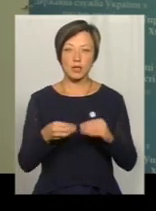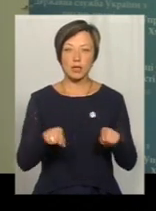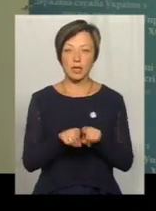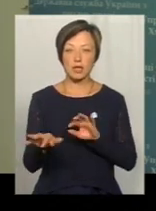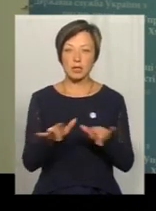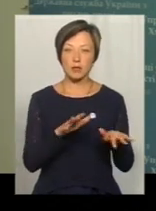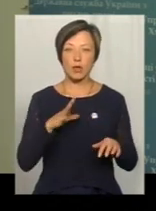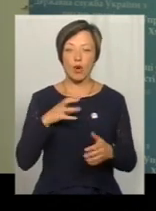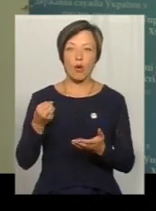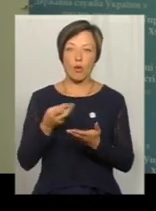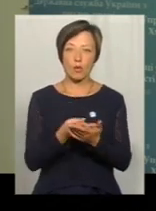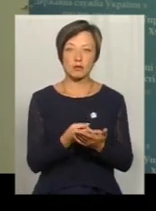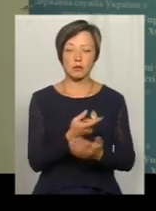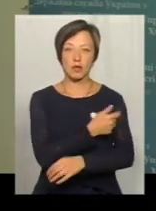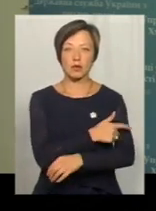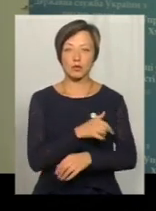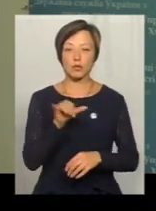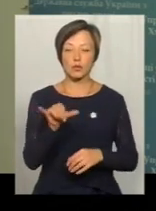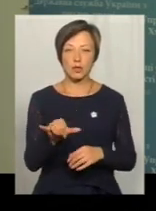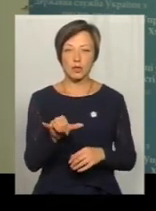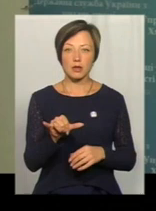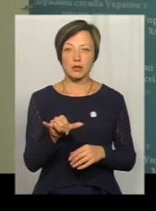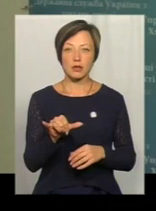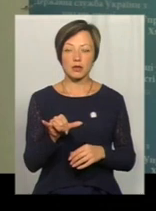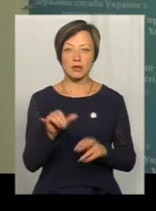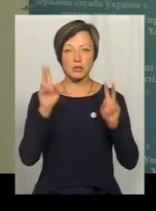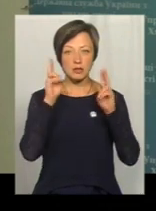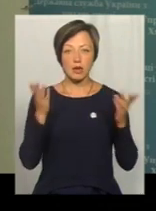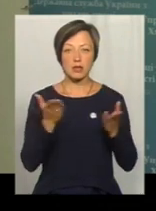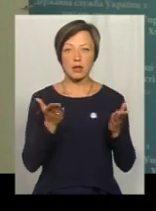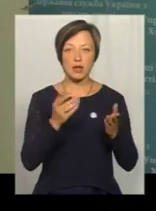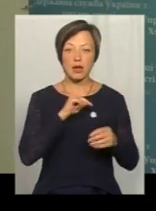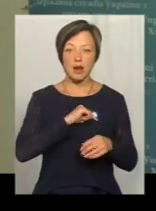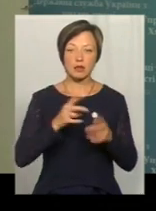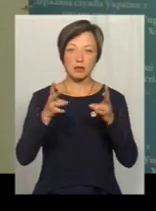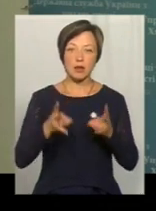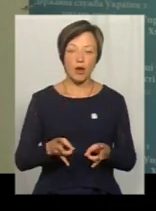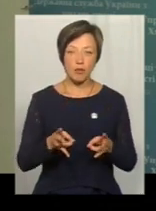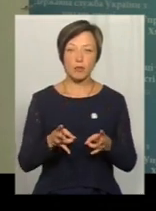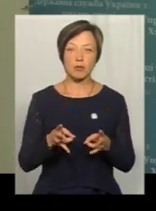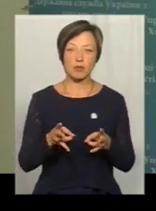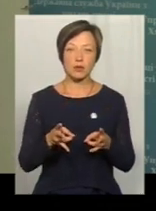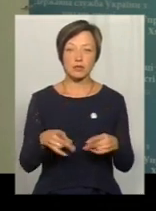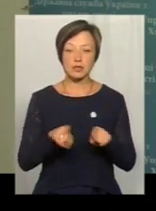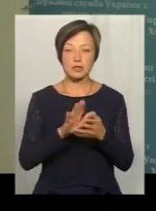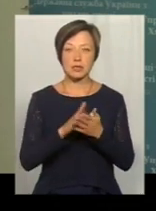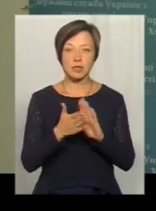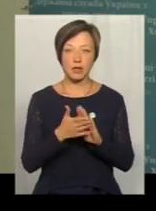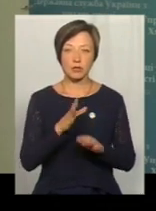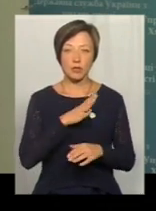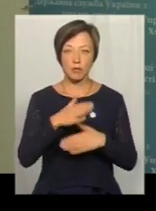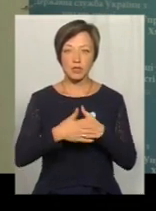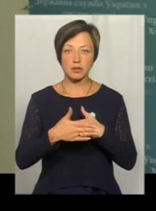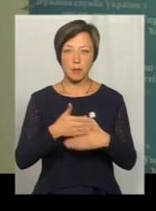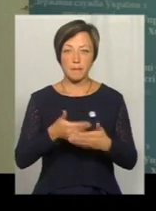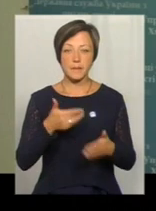госпіталізовані. В них не знаю, на який характер травм, але такий стан був близький